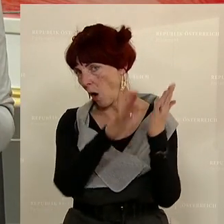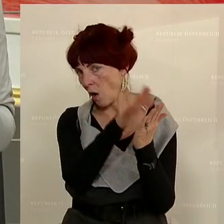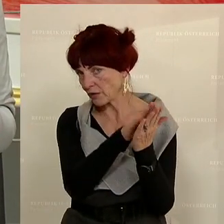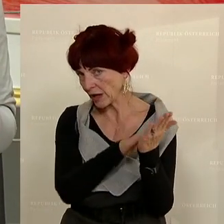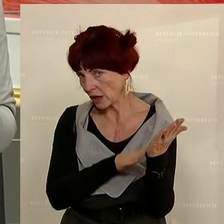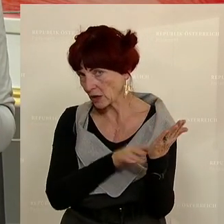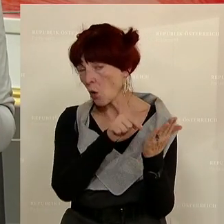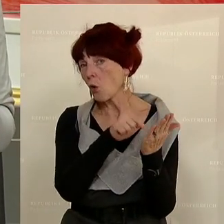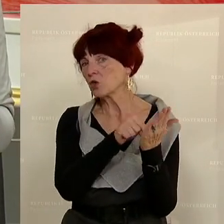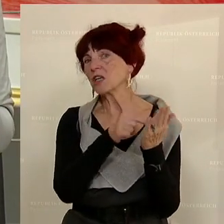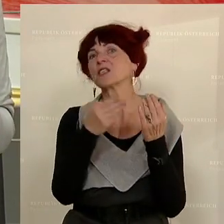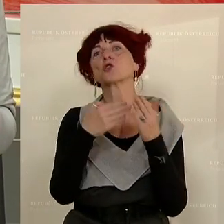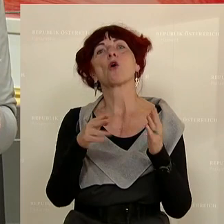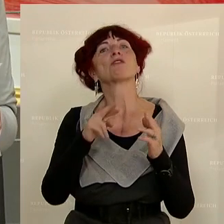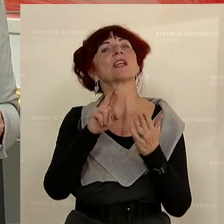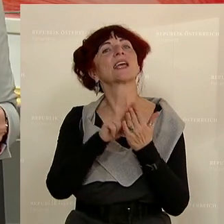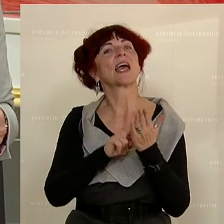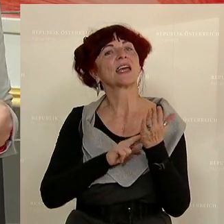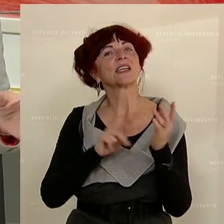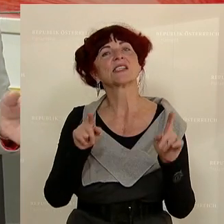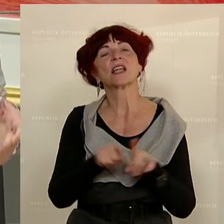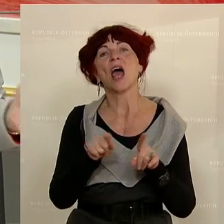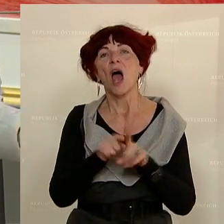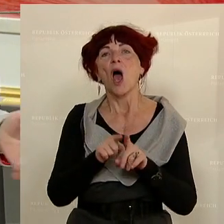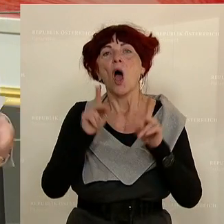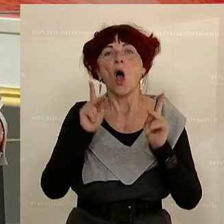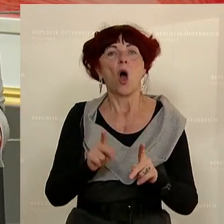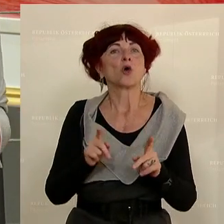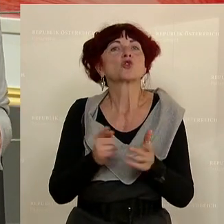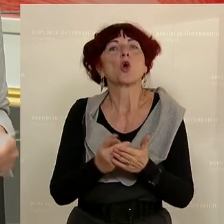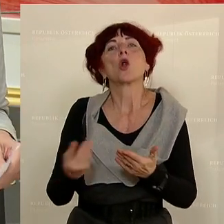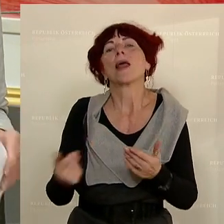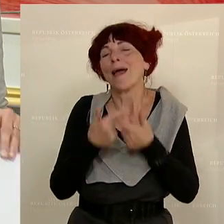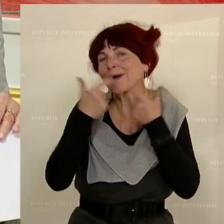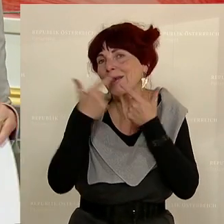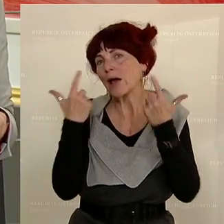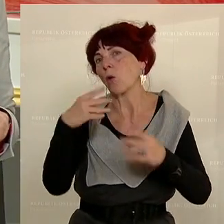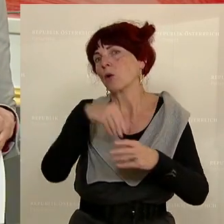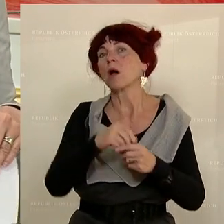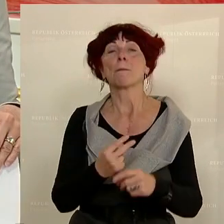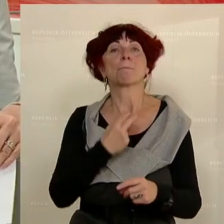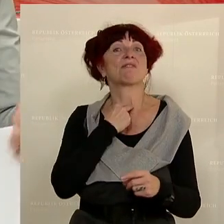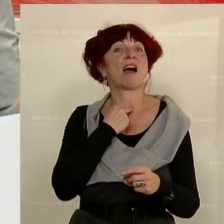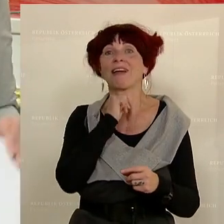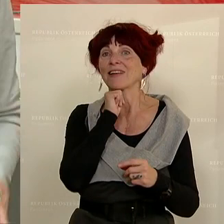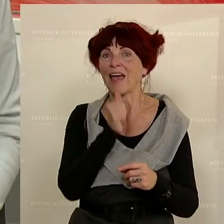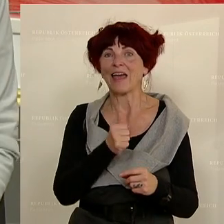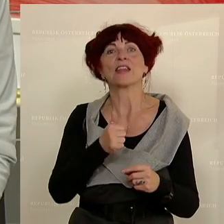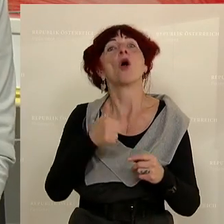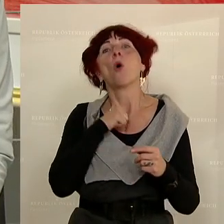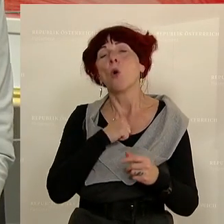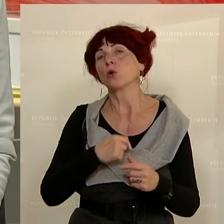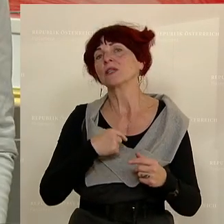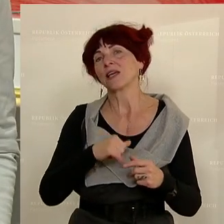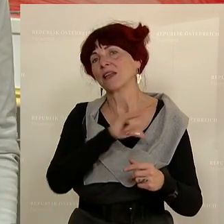Register könnte auch die Erklärung des Nichtvorliegens von Interessenskonflikten oder von Befangenheiten eingetragen werden. Das ist